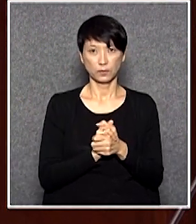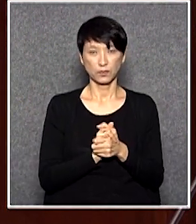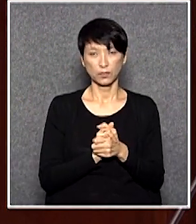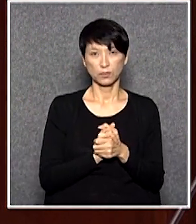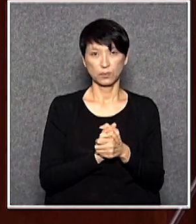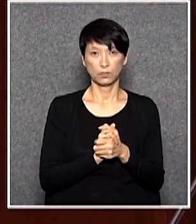梁國雄議員